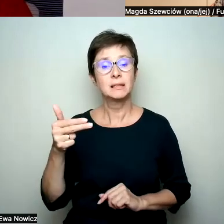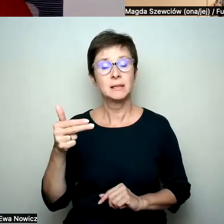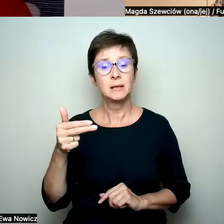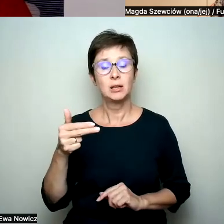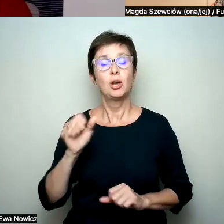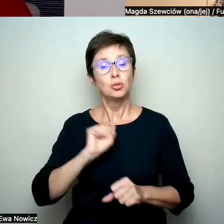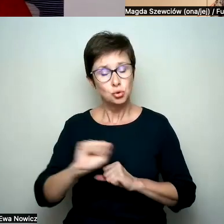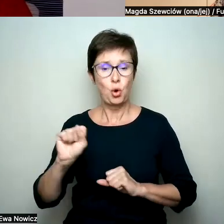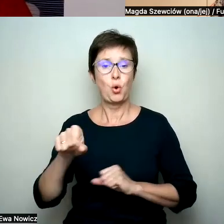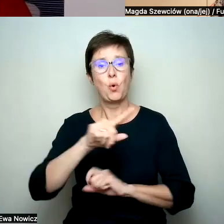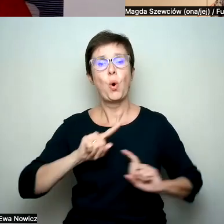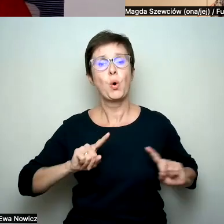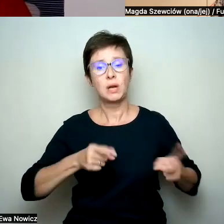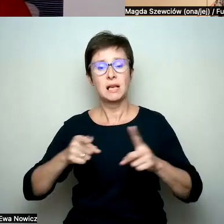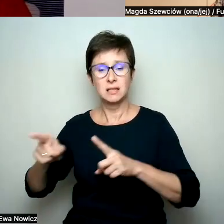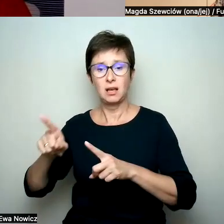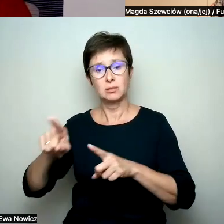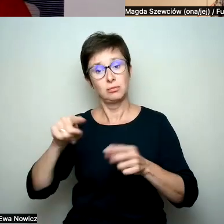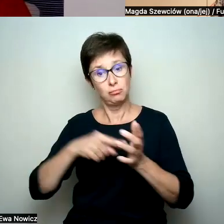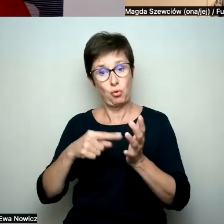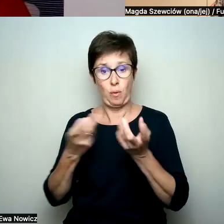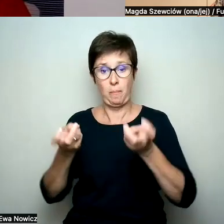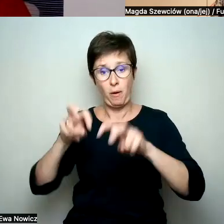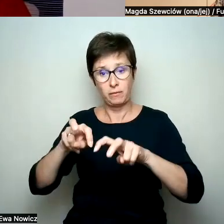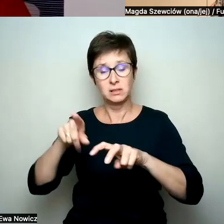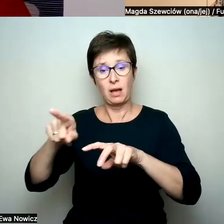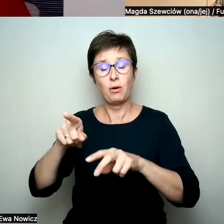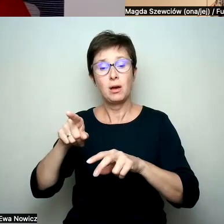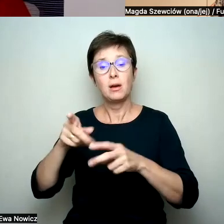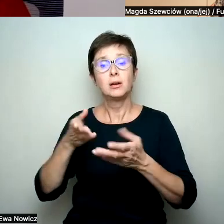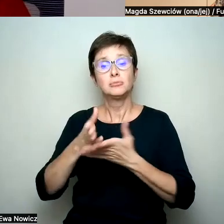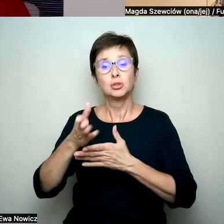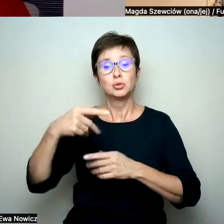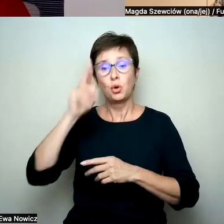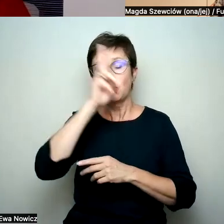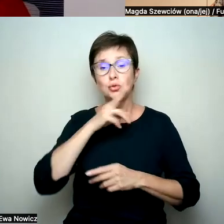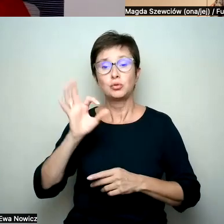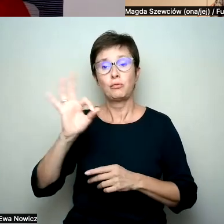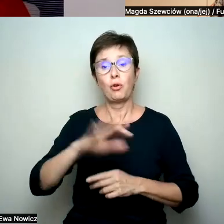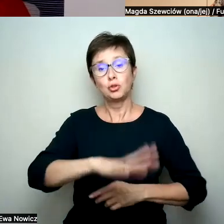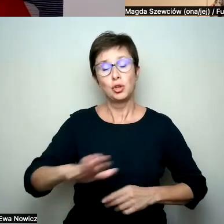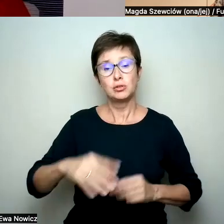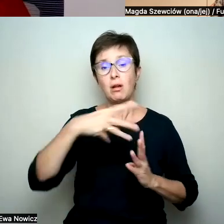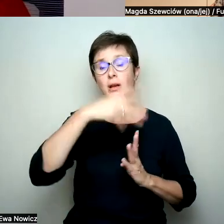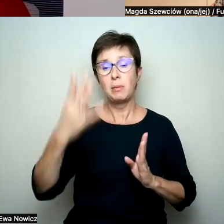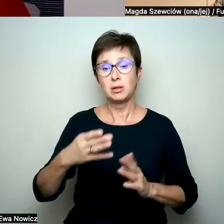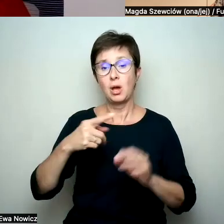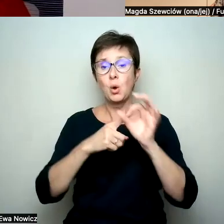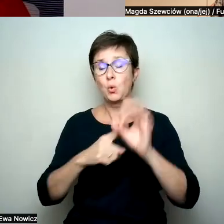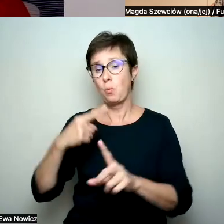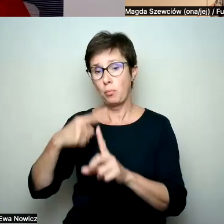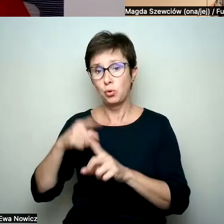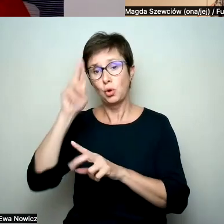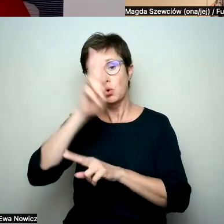szczęście organizacje, które zostały stworzone przez rodziców dzieci LGBTQ+, gdzie rodzice się spotykają,